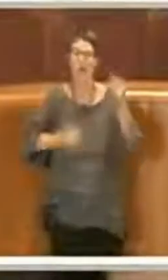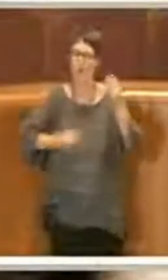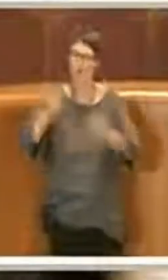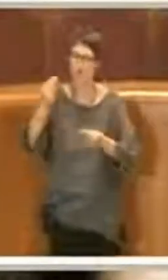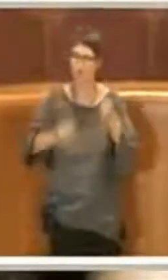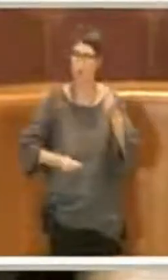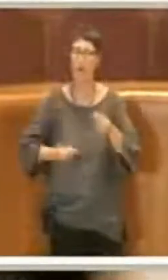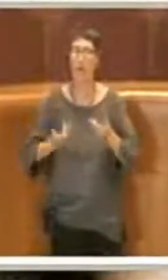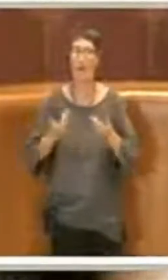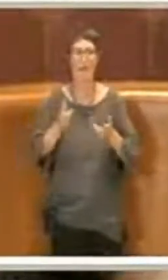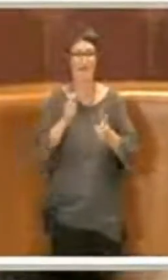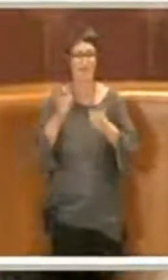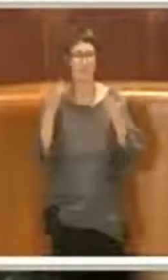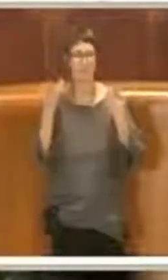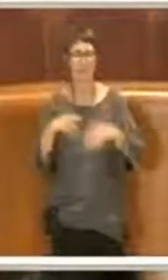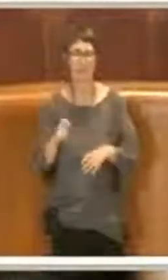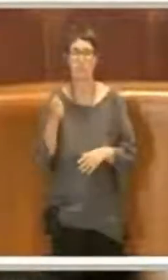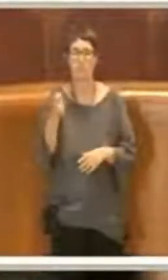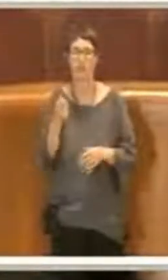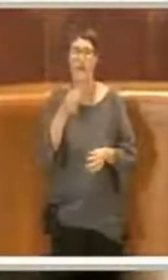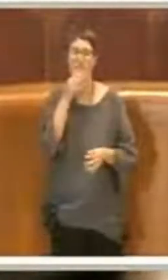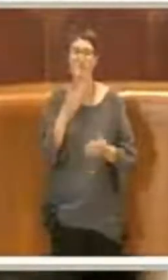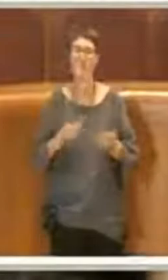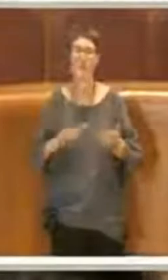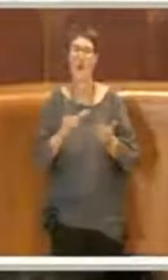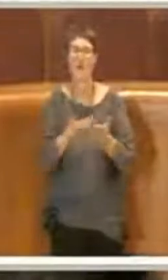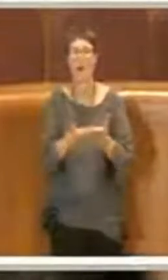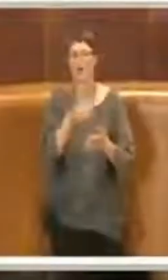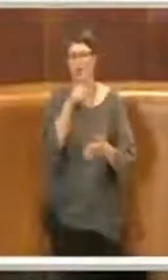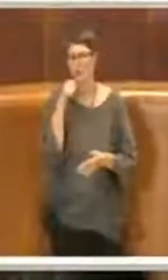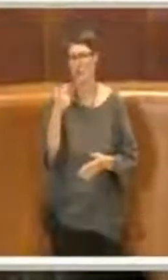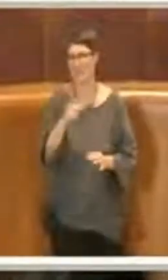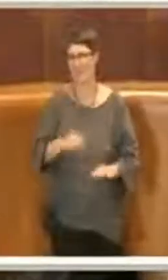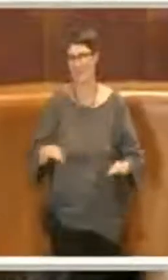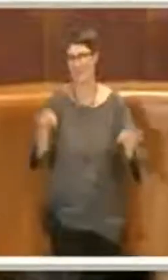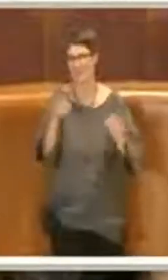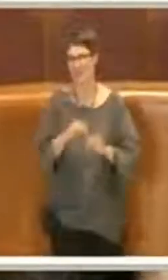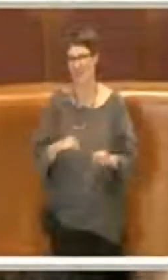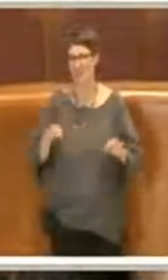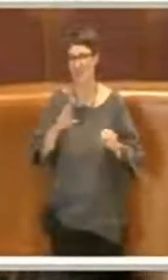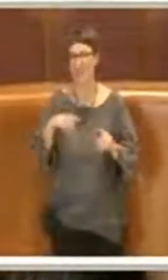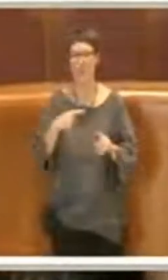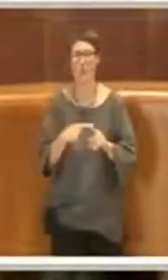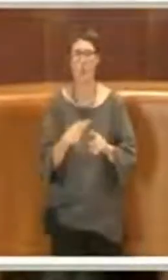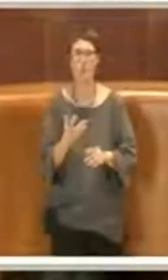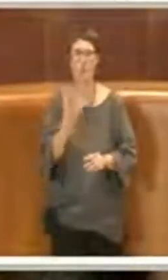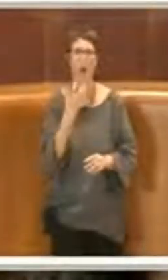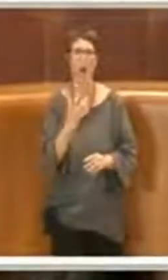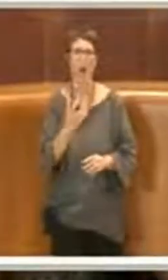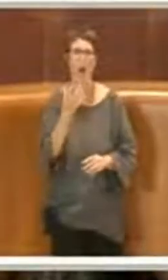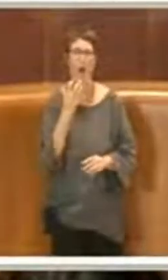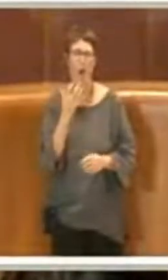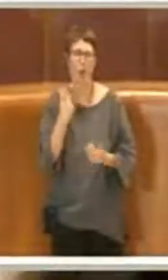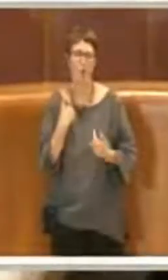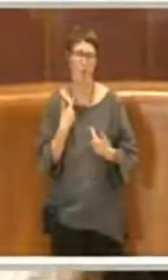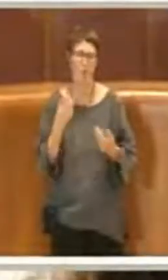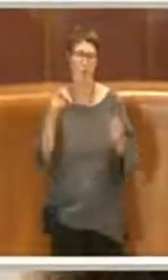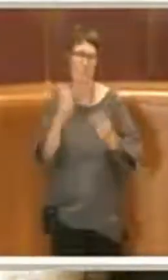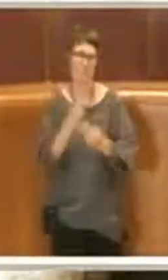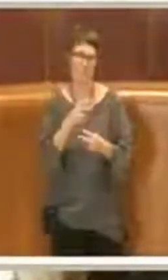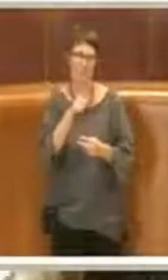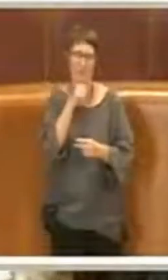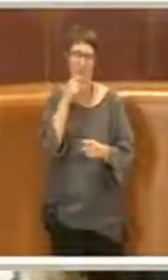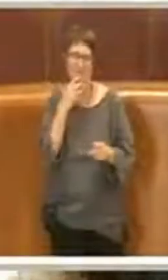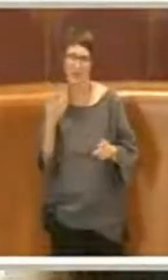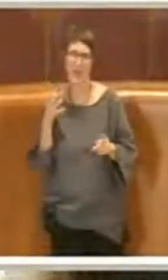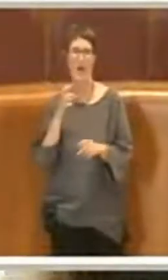quindi è strumentale questa mozione. Oltretutto gli attacchi che ci vengono rivolti sono veramente da rimandare al mittente, ma